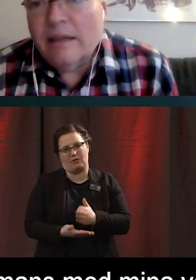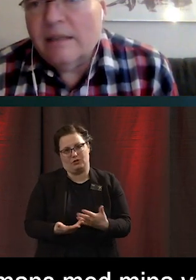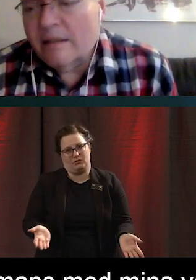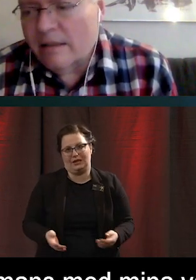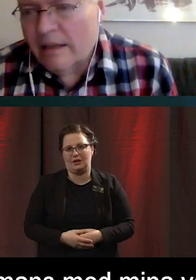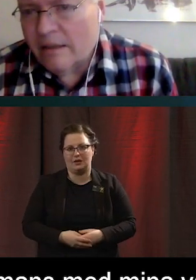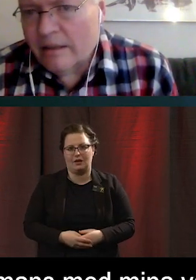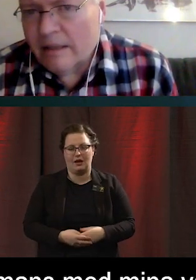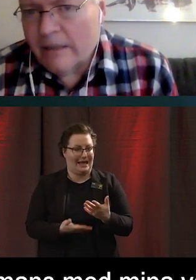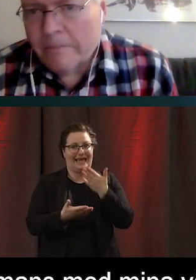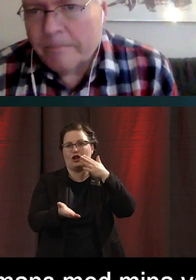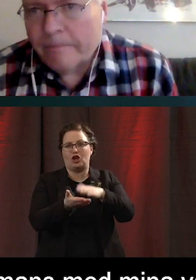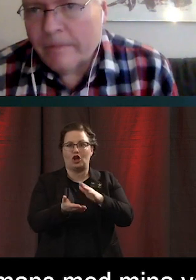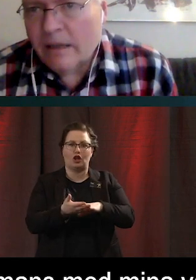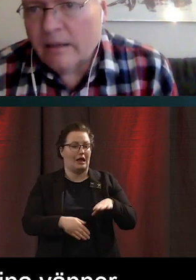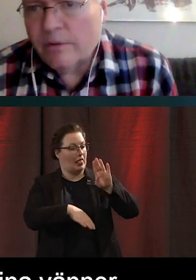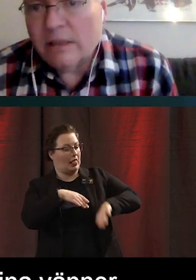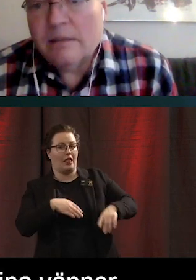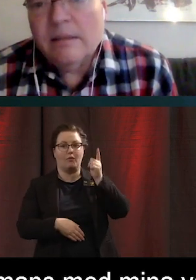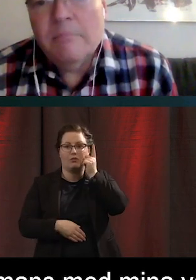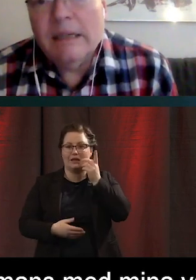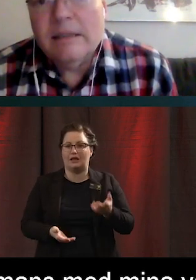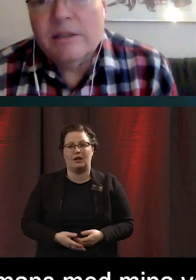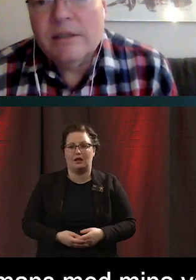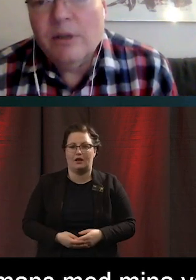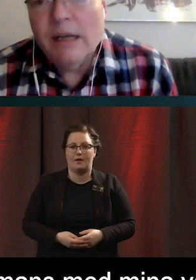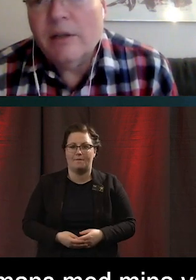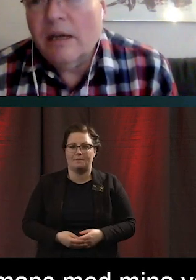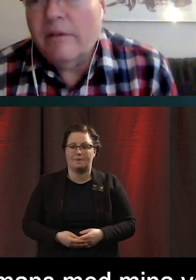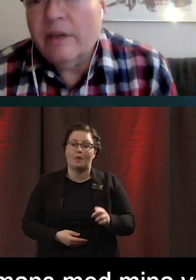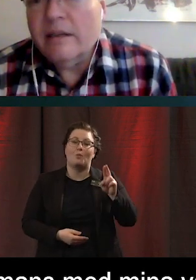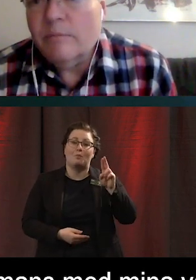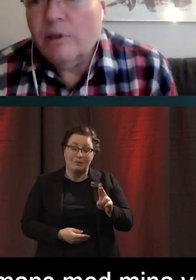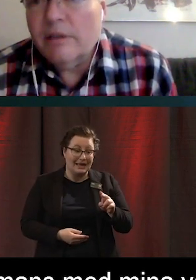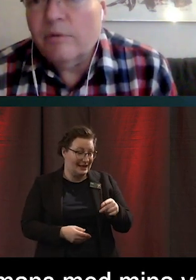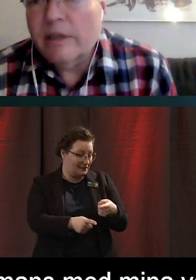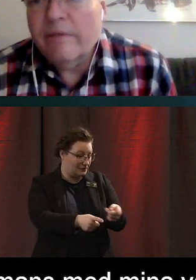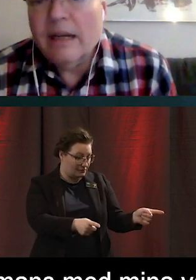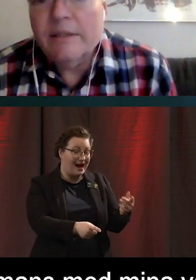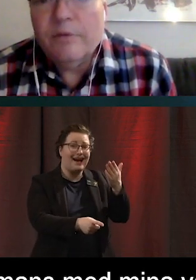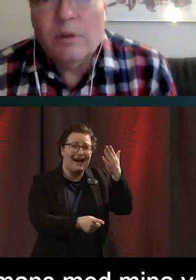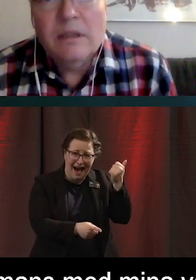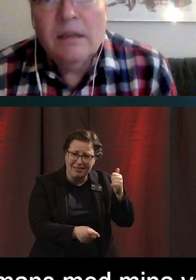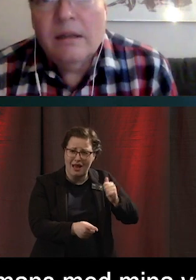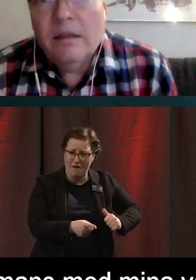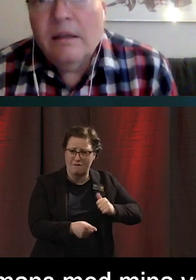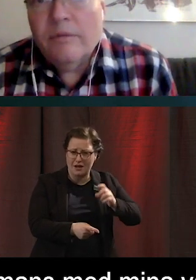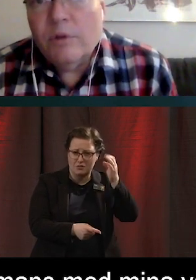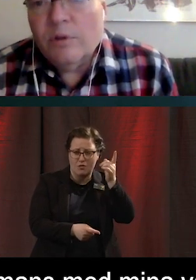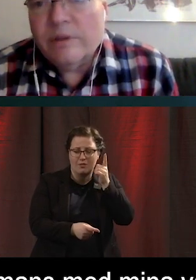Och vi kan inte se att det är så att man inte skulle kunna använda en smarttelefon. Det är väldigt få